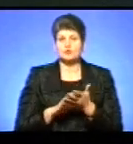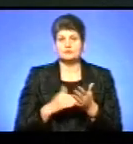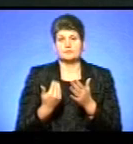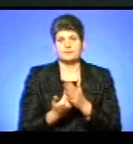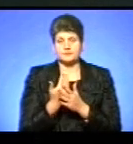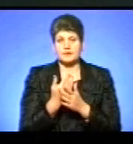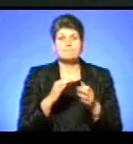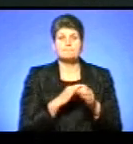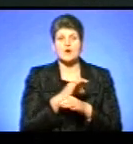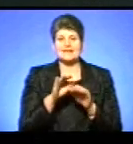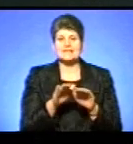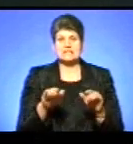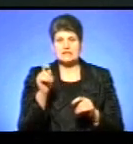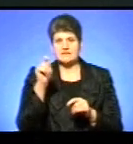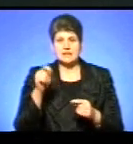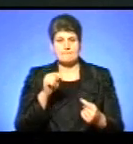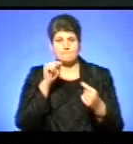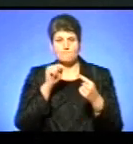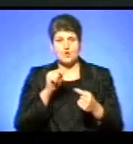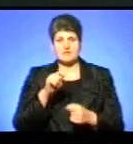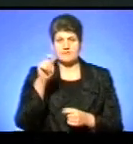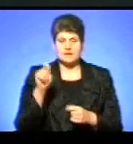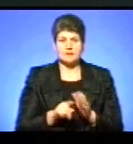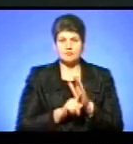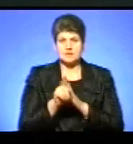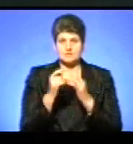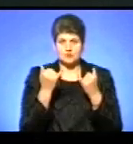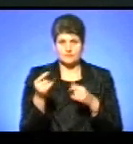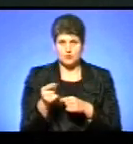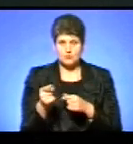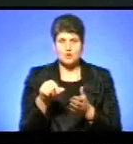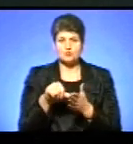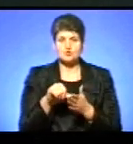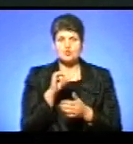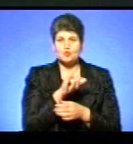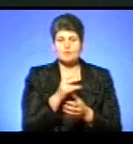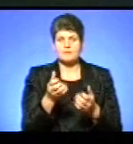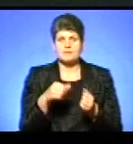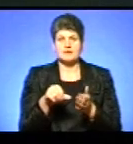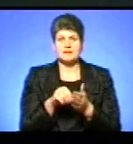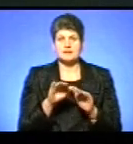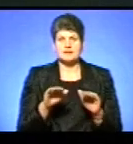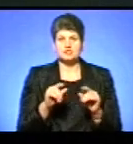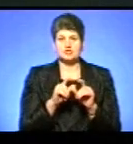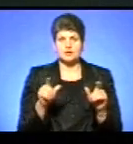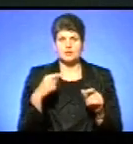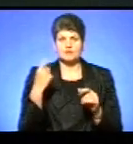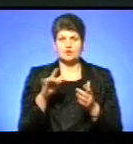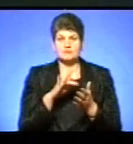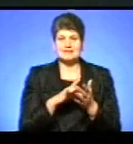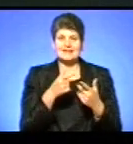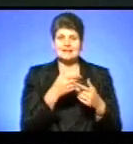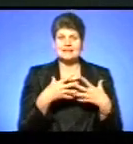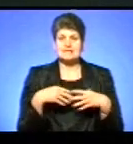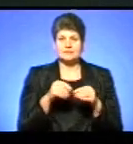випуск. Проєкт «Діти війни проти війни» сьогодні стартував у Тернополі. Участь у ньому беруть учні шкіл обласного центру і їхні сім'ї.